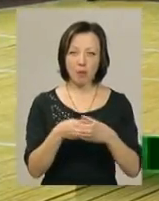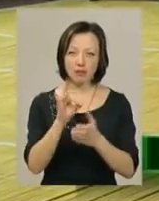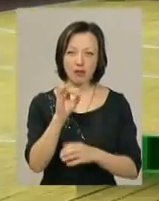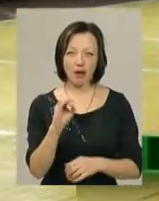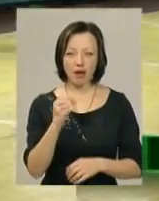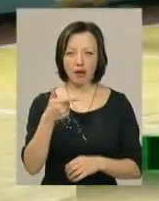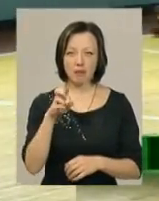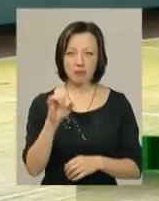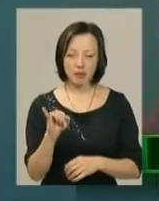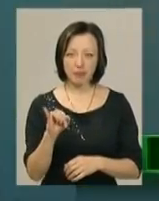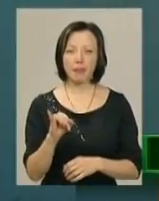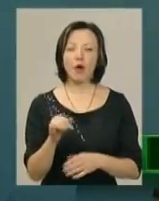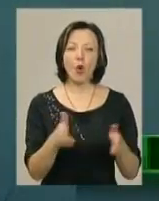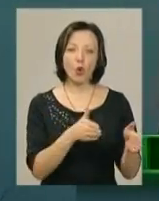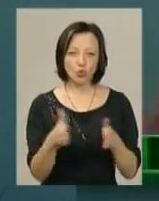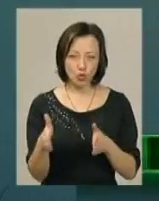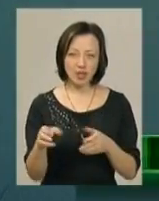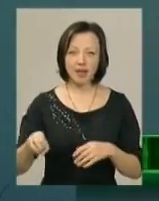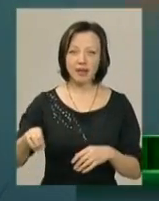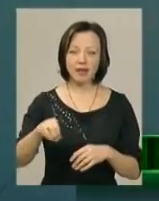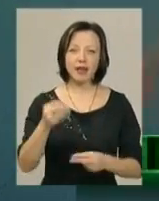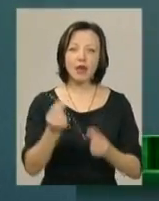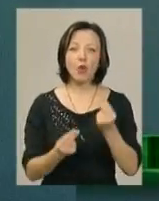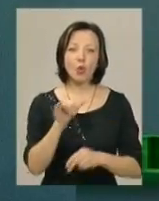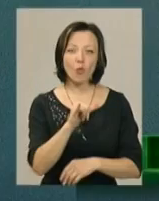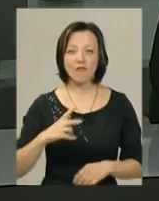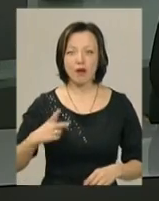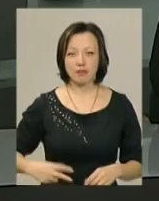хмельницького «Боревісника» готуються до ігор у Франції.